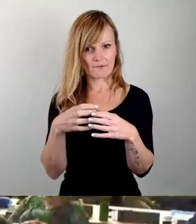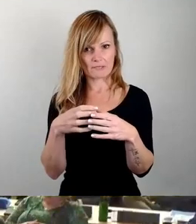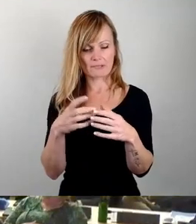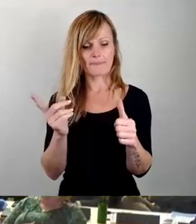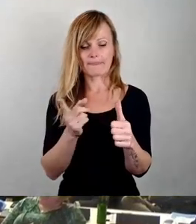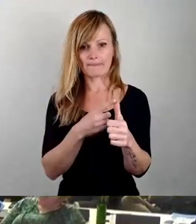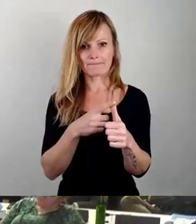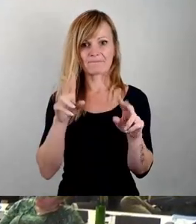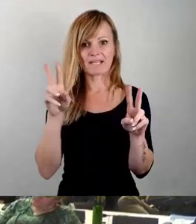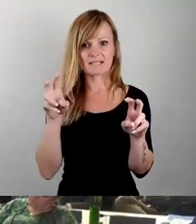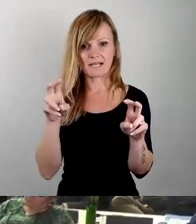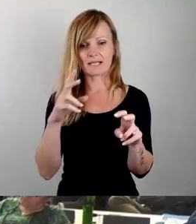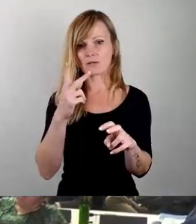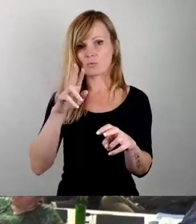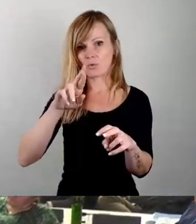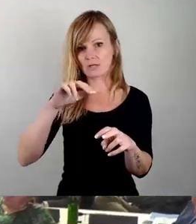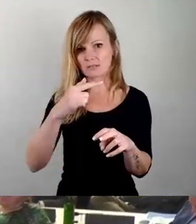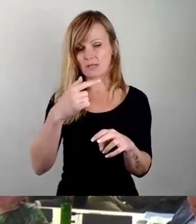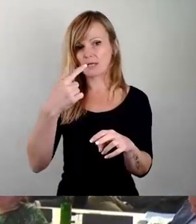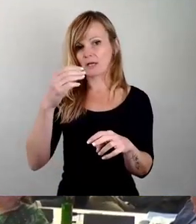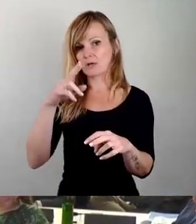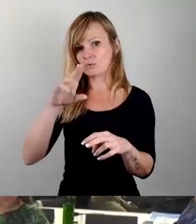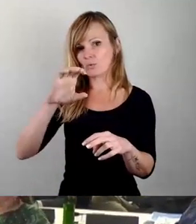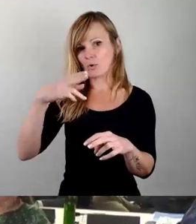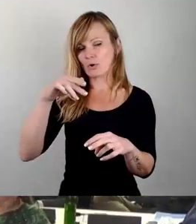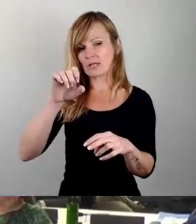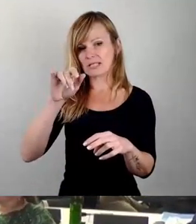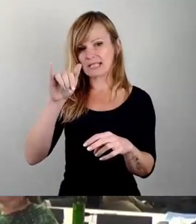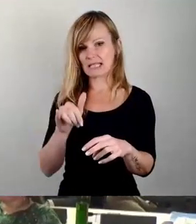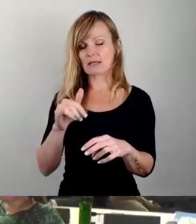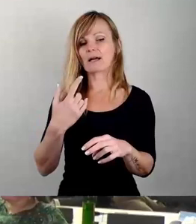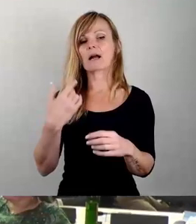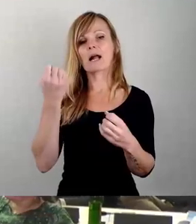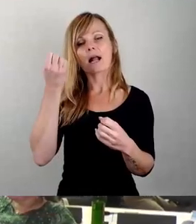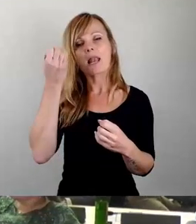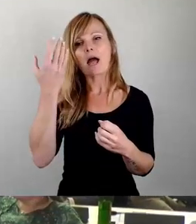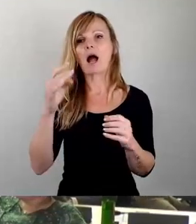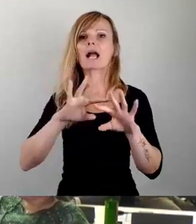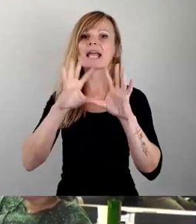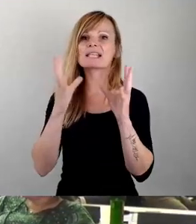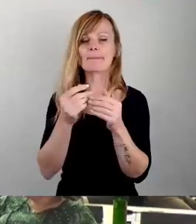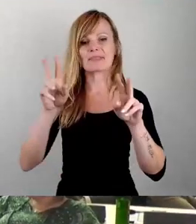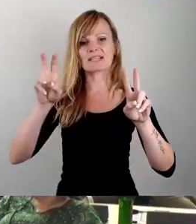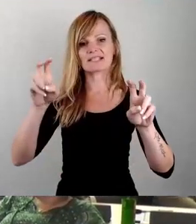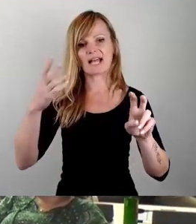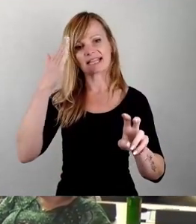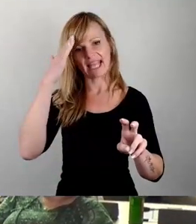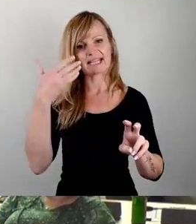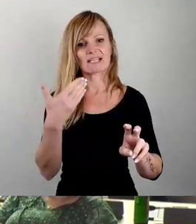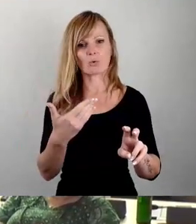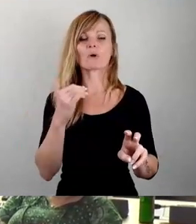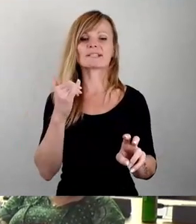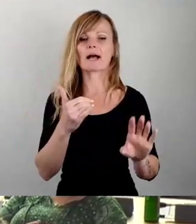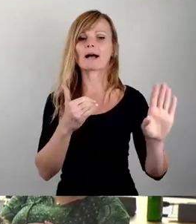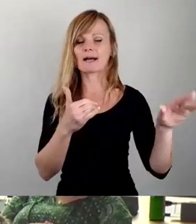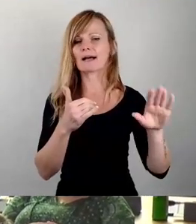Zitat von Kurt Tucholsky. Ich kenne im Übrigen natürlich das gesamte Zitat so. Ja, naja, naja,